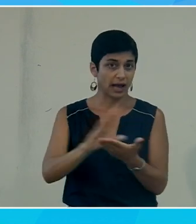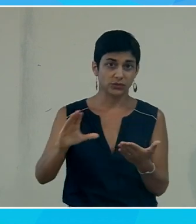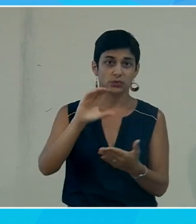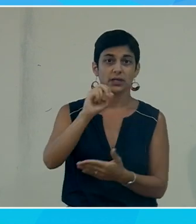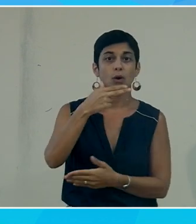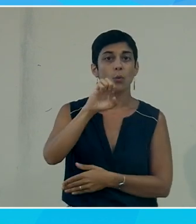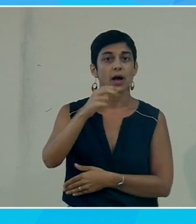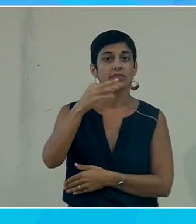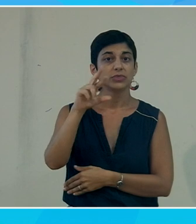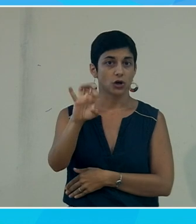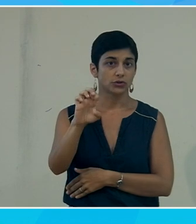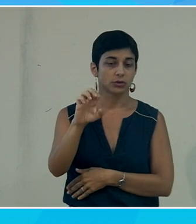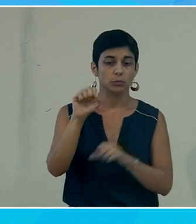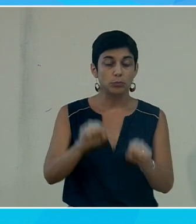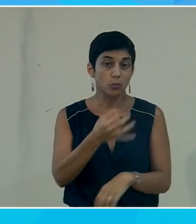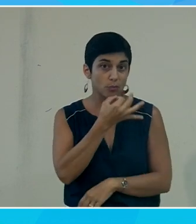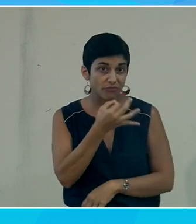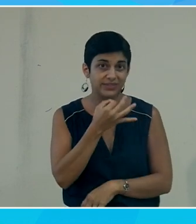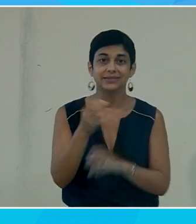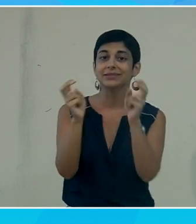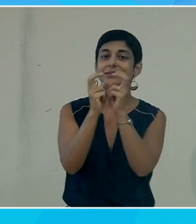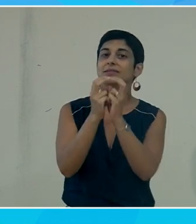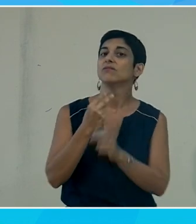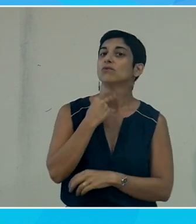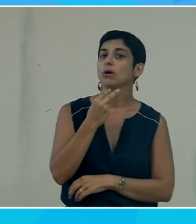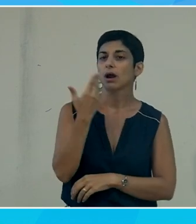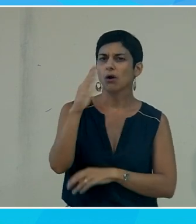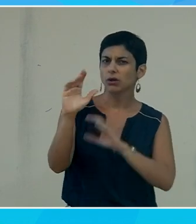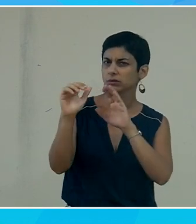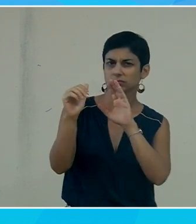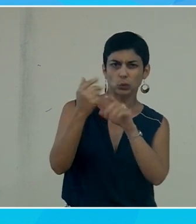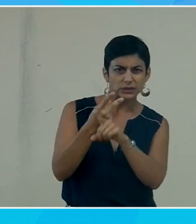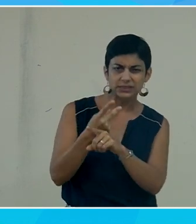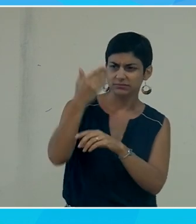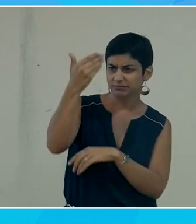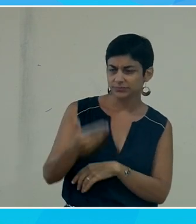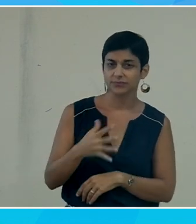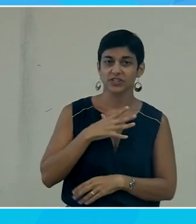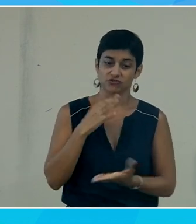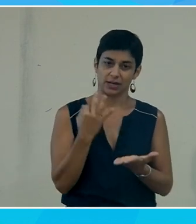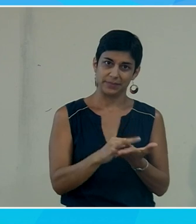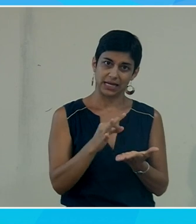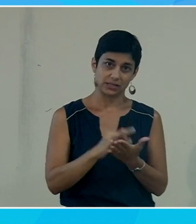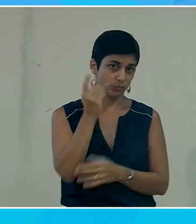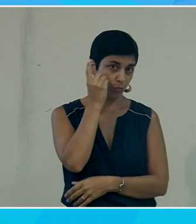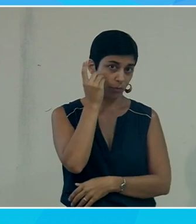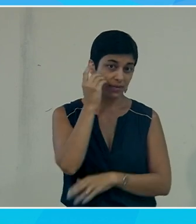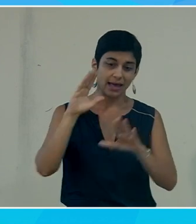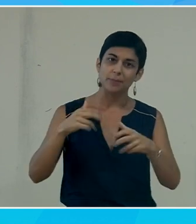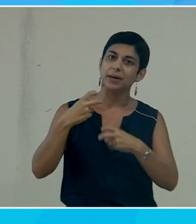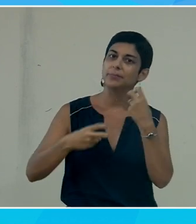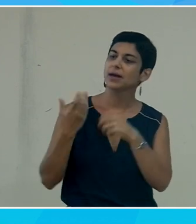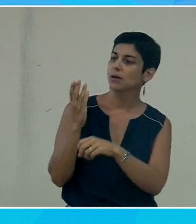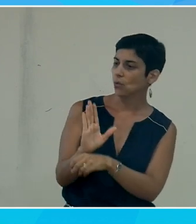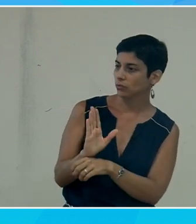vous permet de bénéficier de la dictée vocale et d'un certain nombre d'autres fonctionnalités on a des applications mobiles et Pierre le montrera tout à l'heure qui aussi